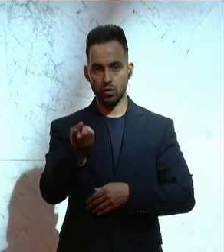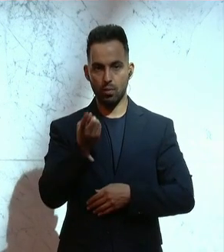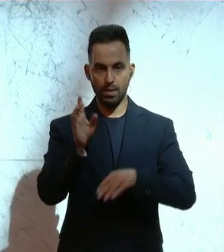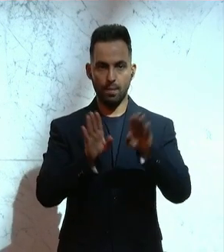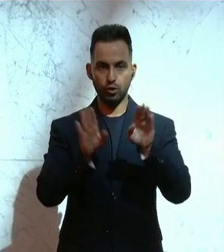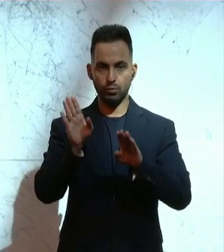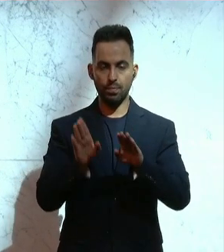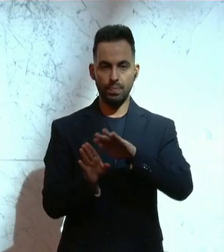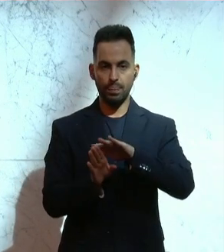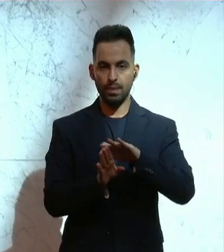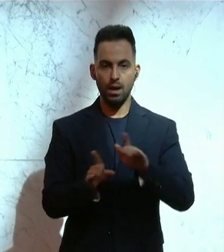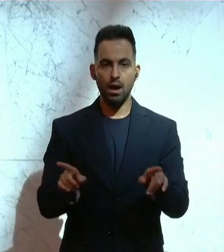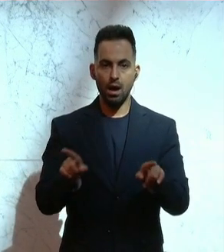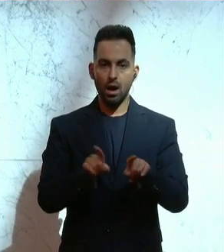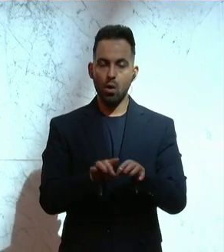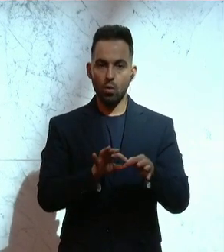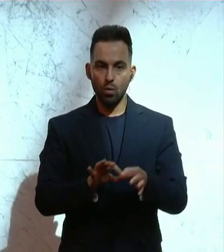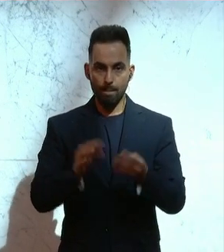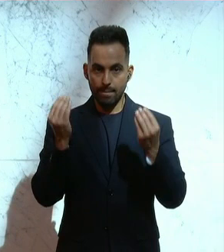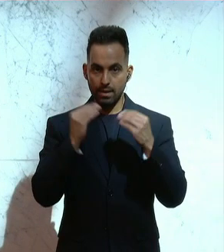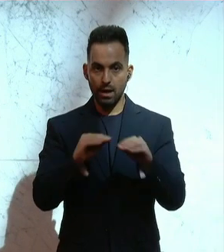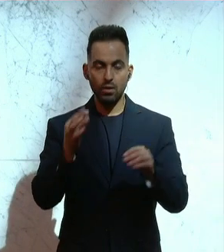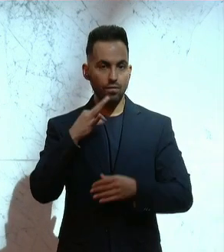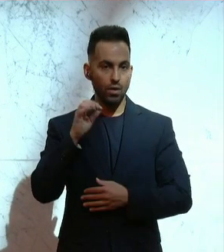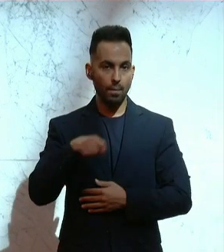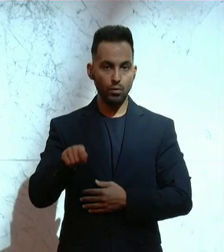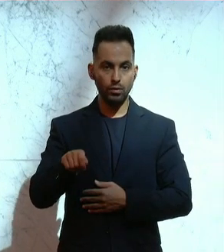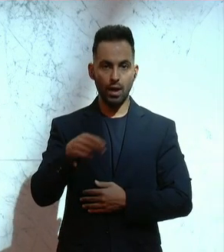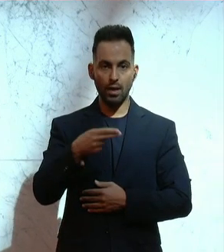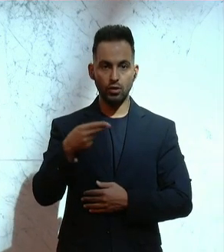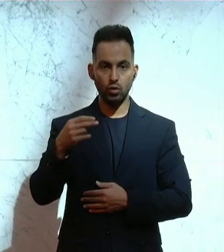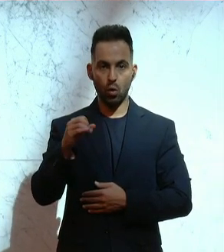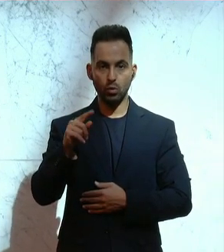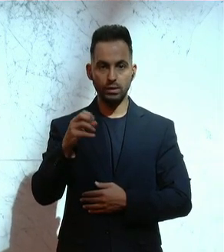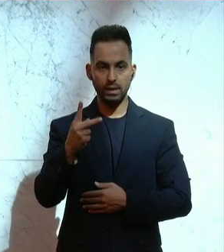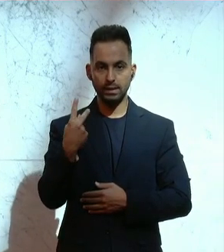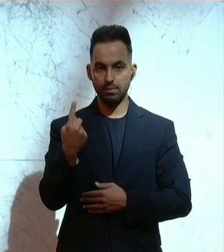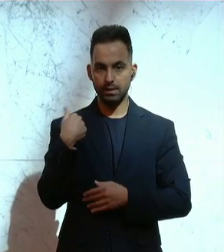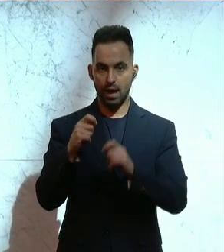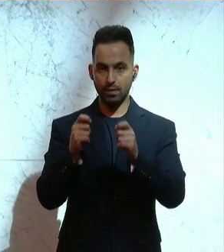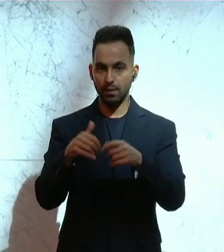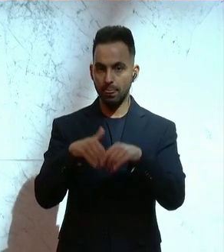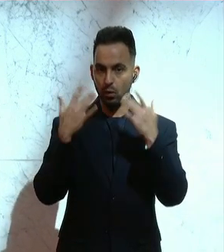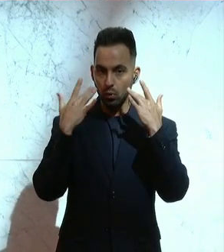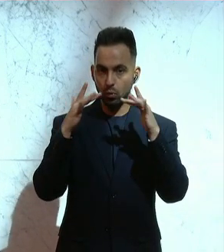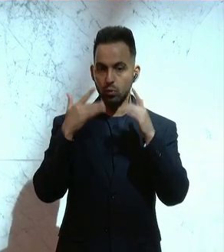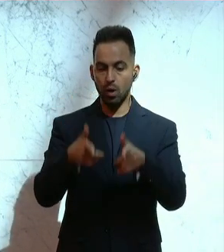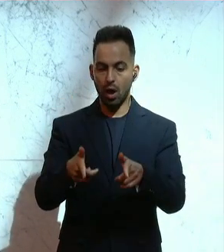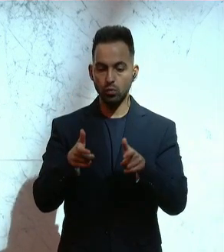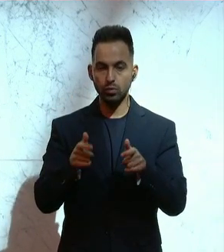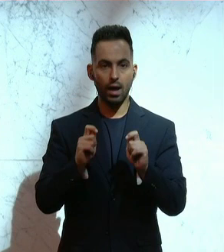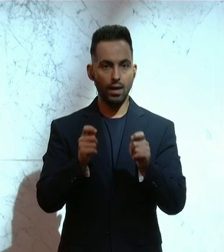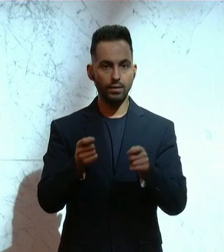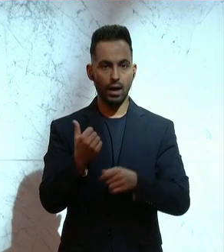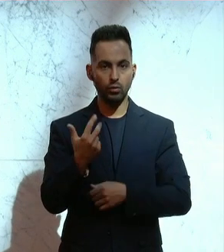Weiters teile ich mit, dass die Frau Abgeordnete Heinisch-Hossek beantragt hat im Kulturausschuss den Antrag